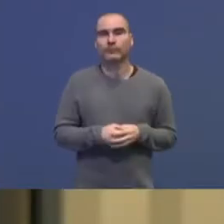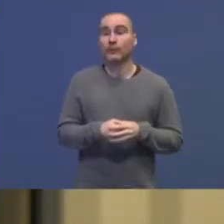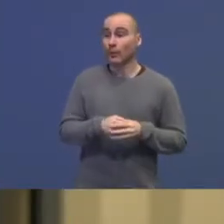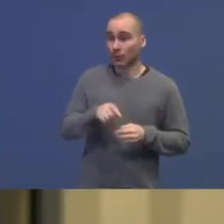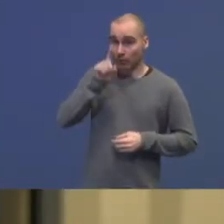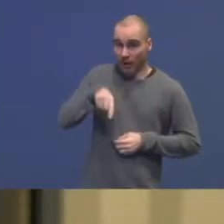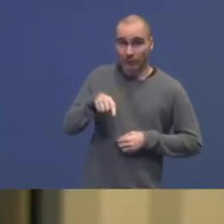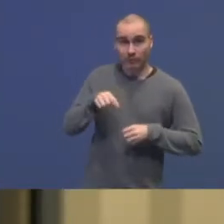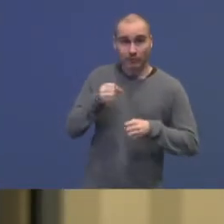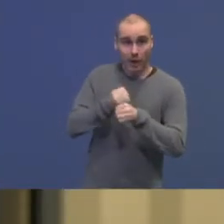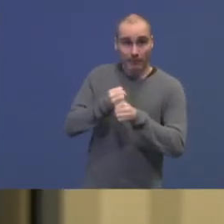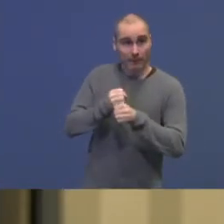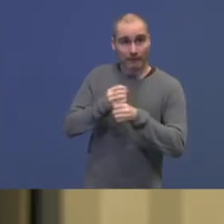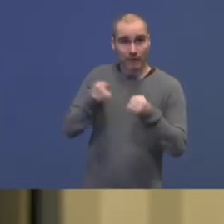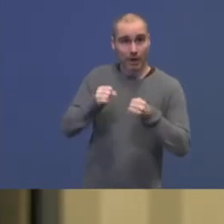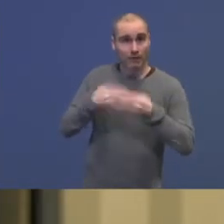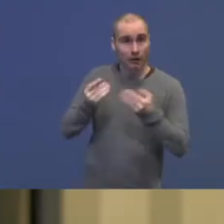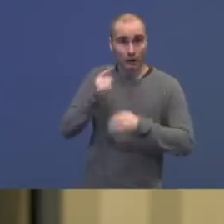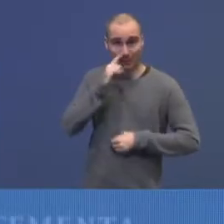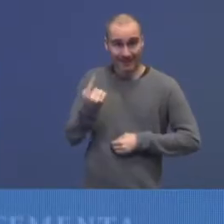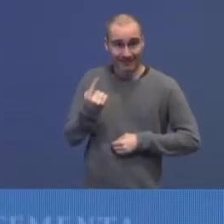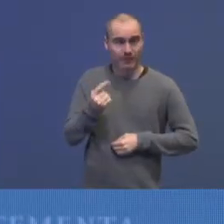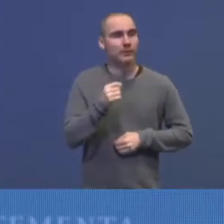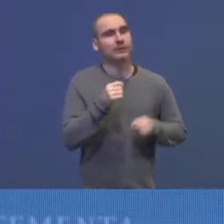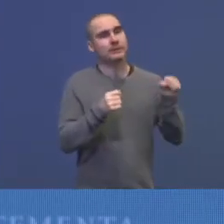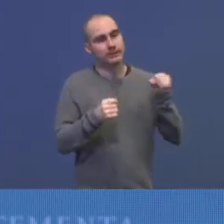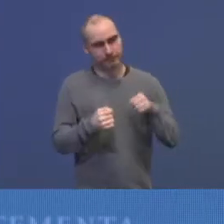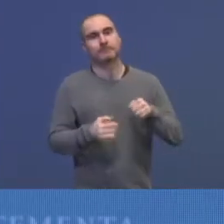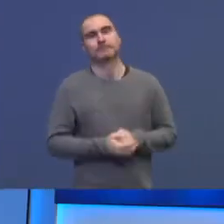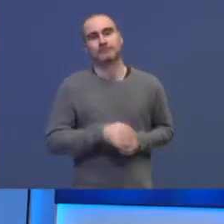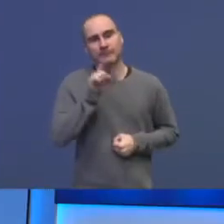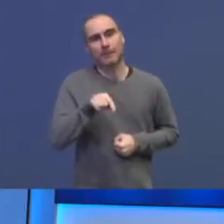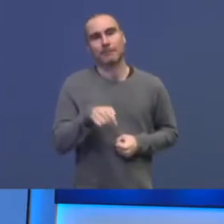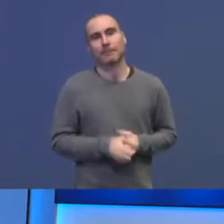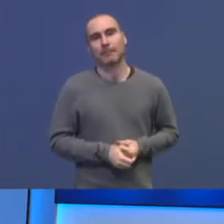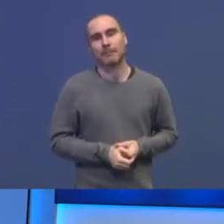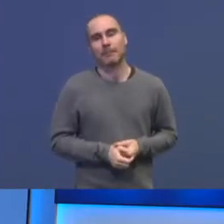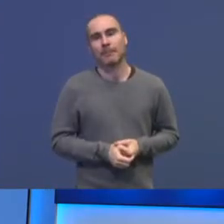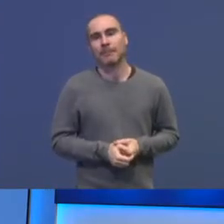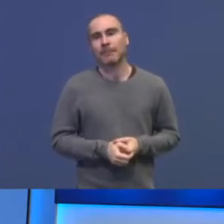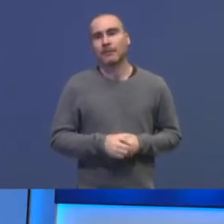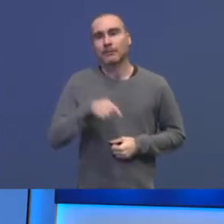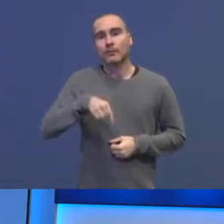dag 1? Ja. Takk. Da er det NRK, og deretter kan Dagblad gjøre seg klar.